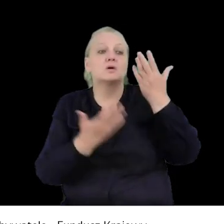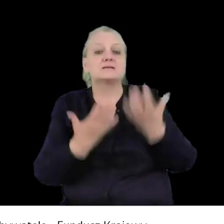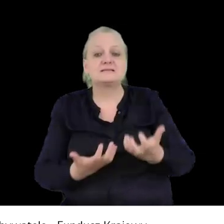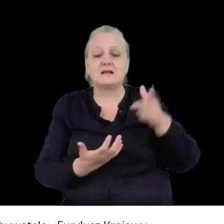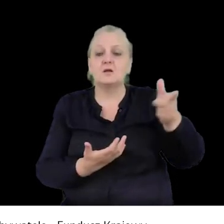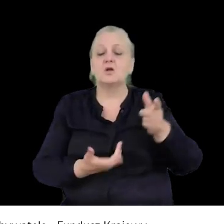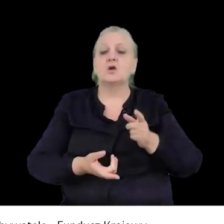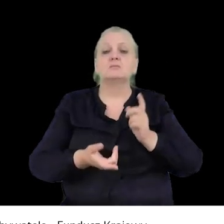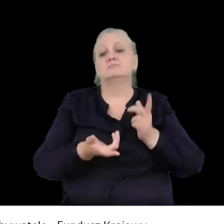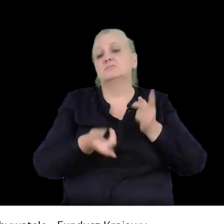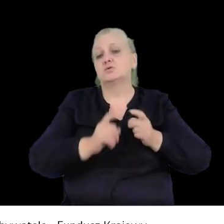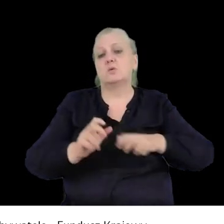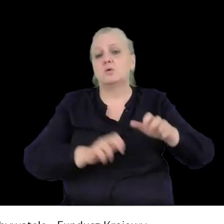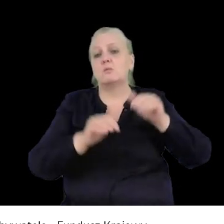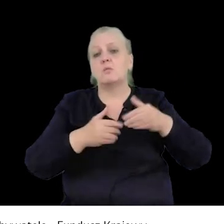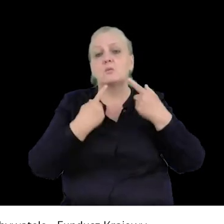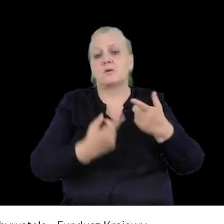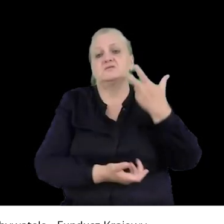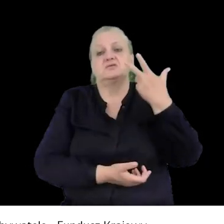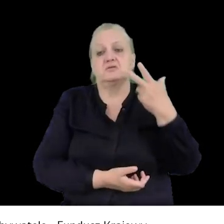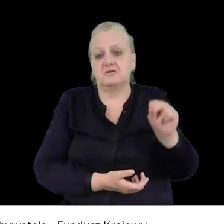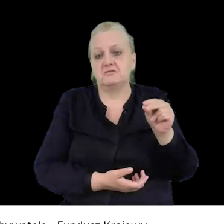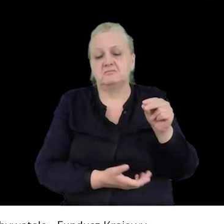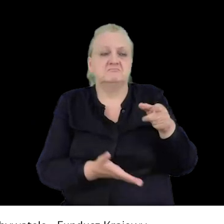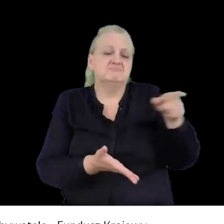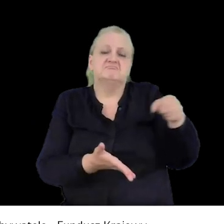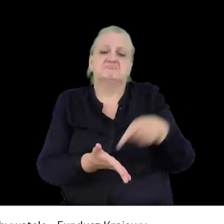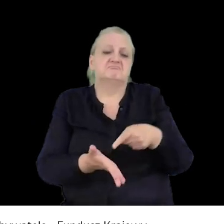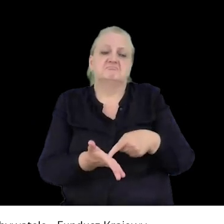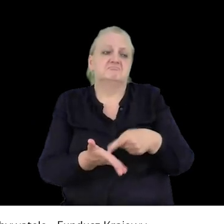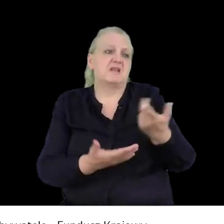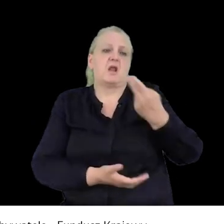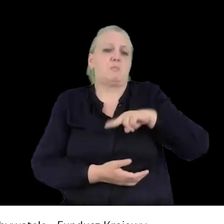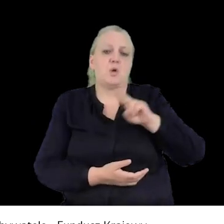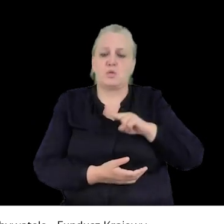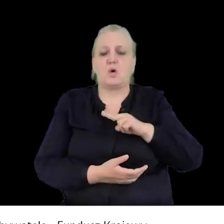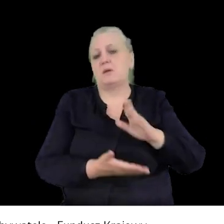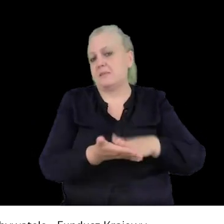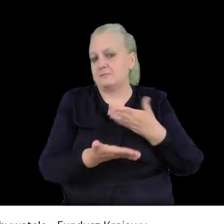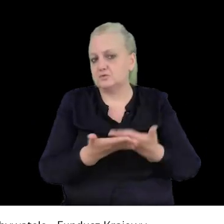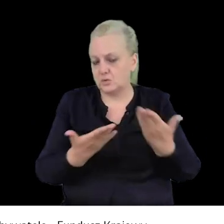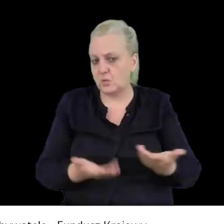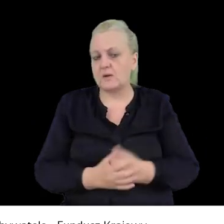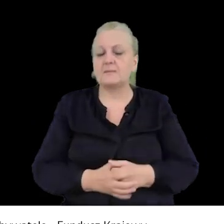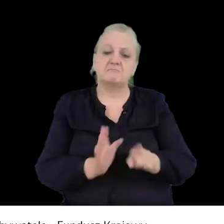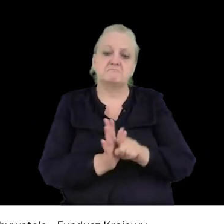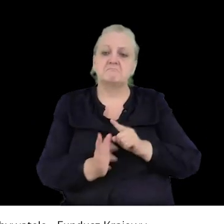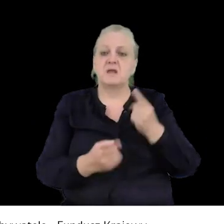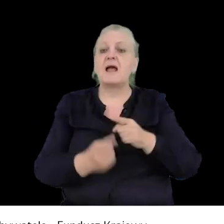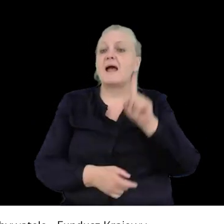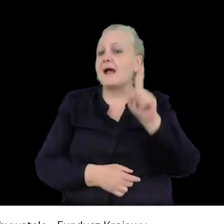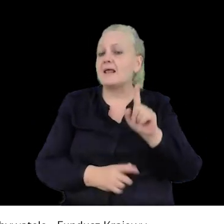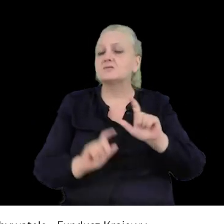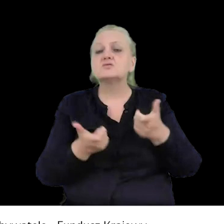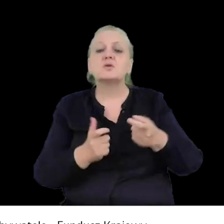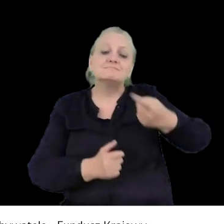do tego szybkiego ruchu, to oczywiście, że mogę wyjść i powiedzieć nie, że to nie jest spoko według mnie. No ale coś,